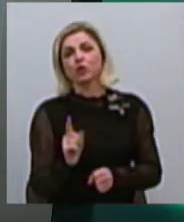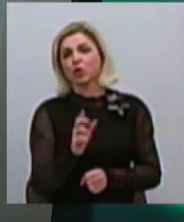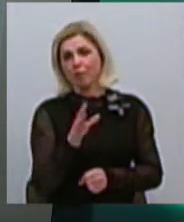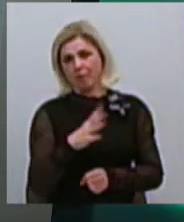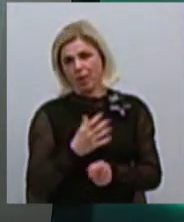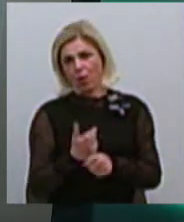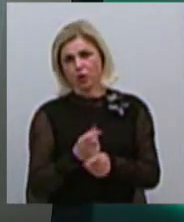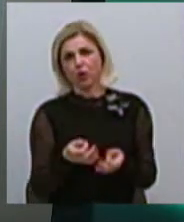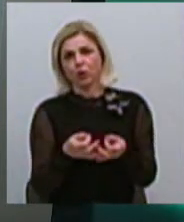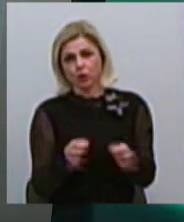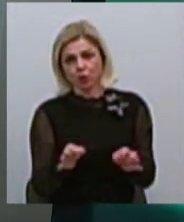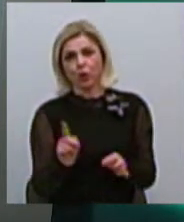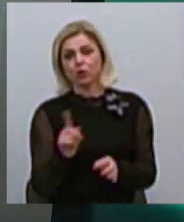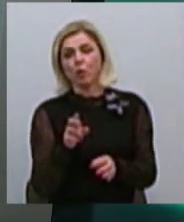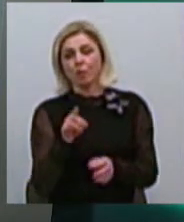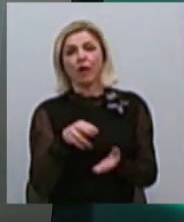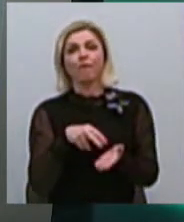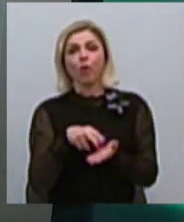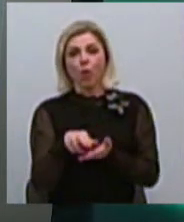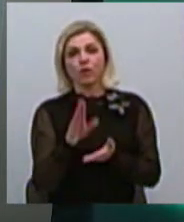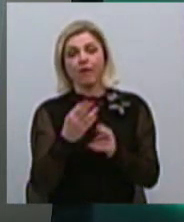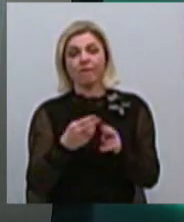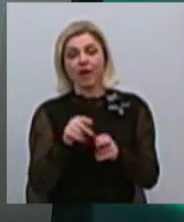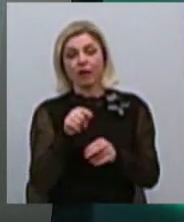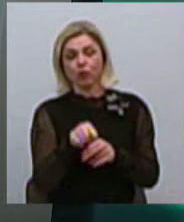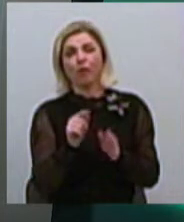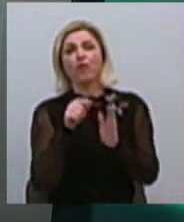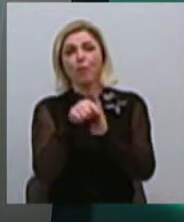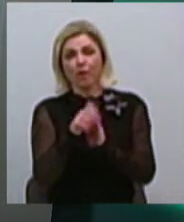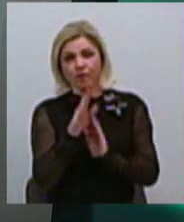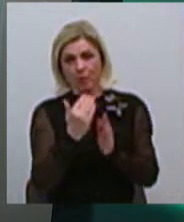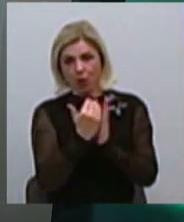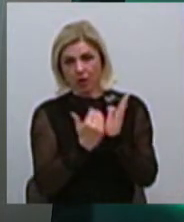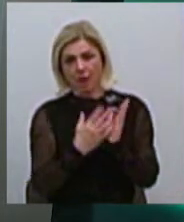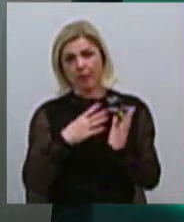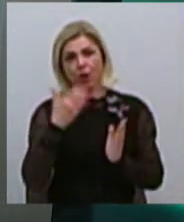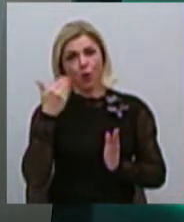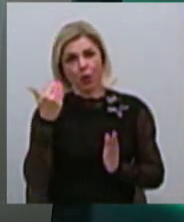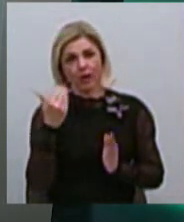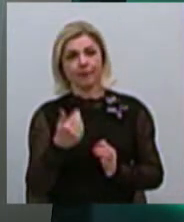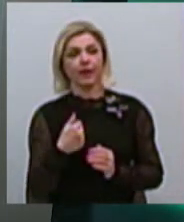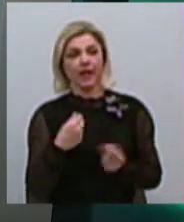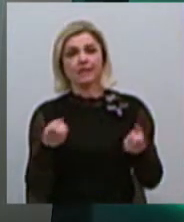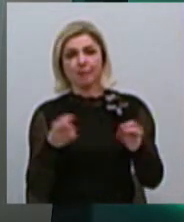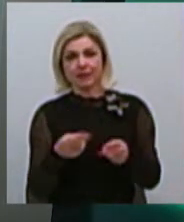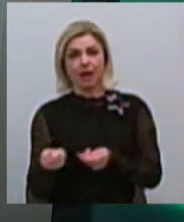доступна, щоб вход в цю програму був достатньо легкий. Я спеціально взяв з собою